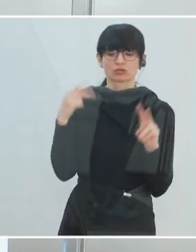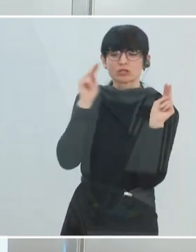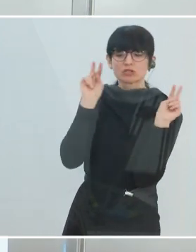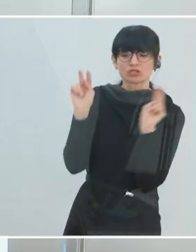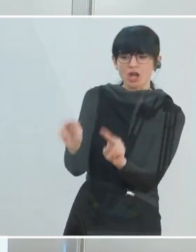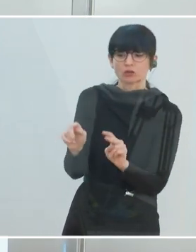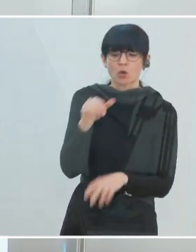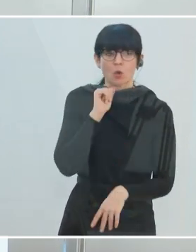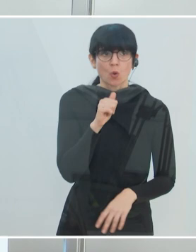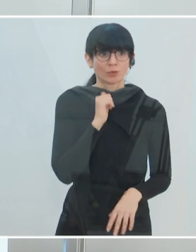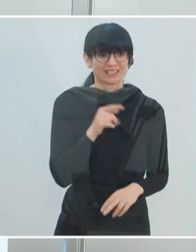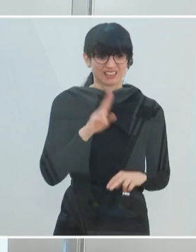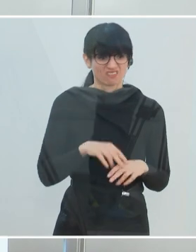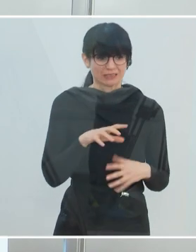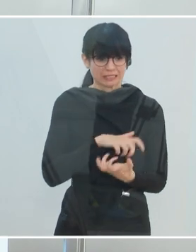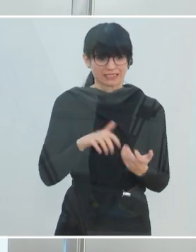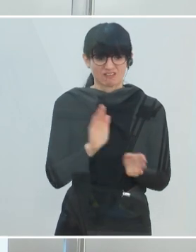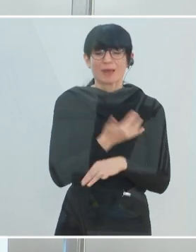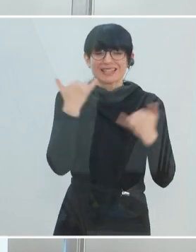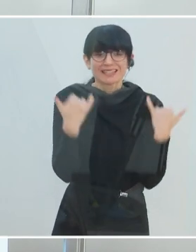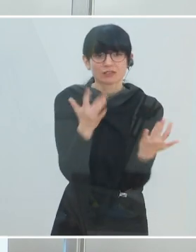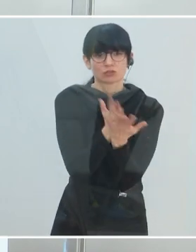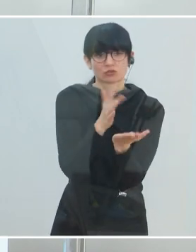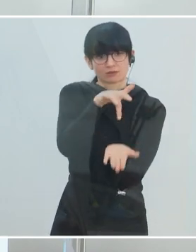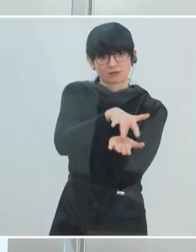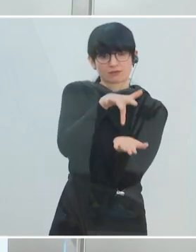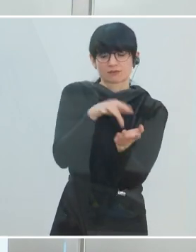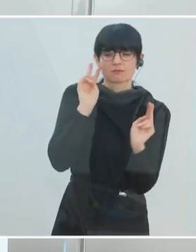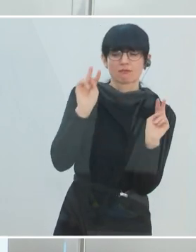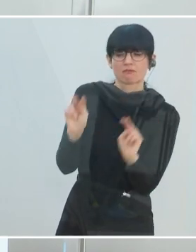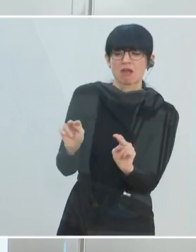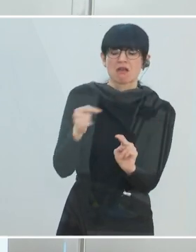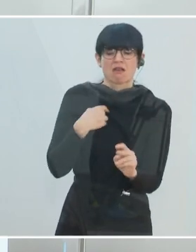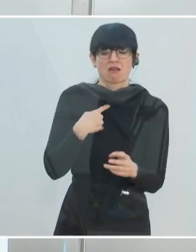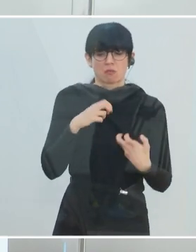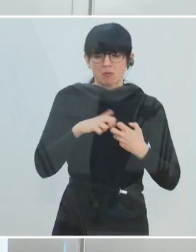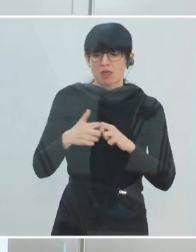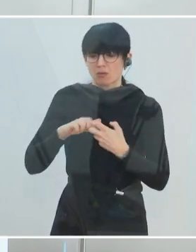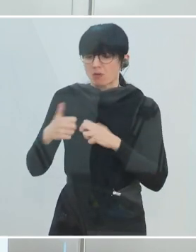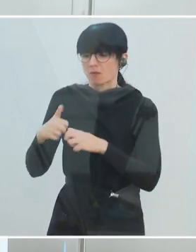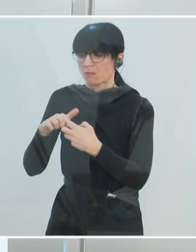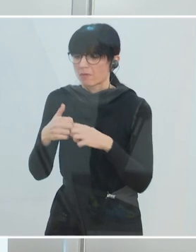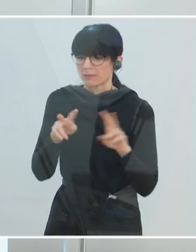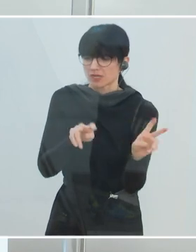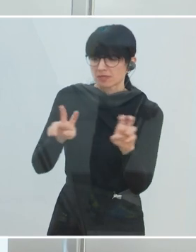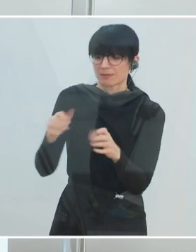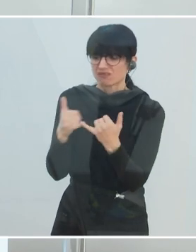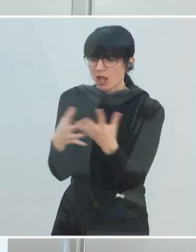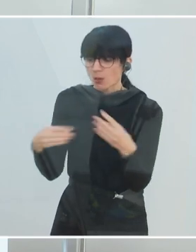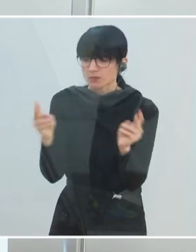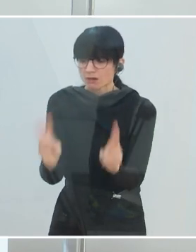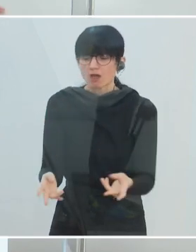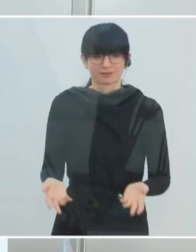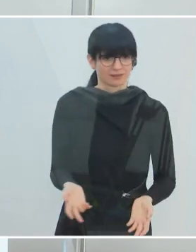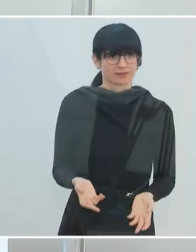und nicht erst am Schluss der Krise, sondern auch jetzt immer wieder sagen, okay, da haben wir noch ein Thema, da haben wir ein Problem, wie lösen wir das?